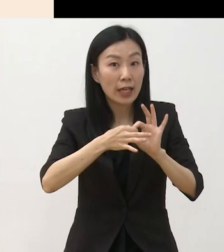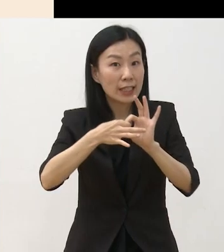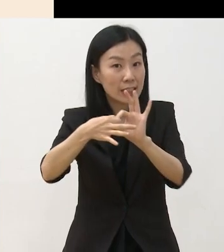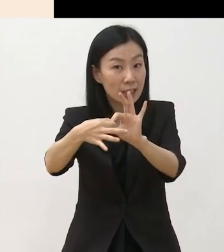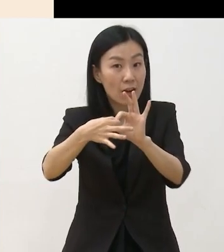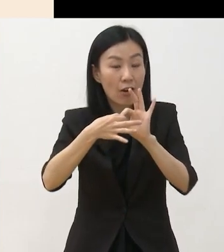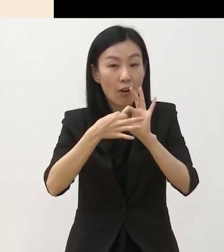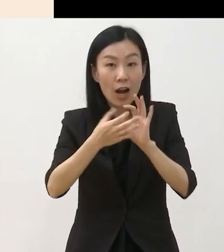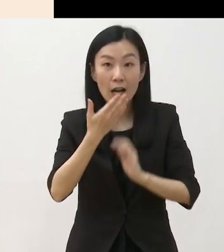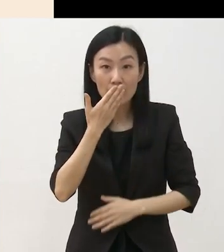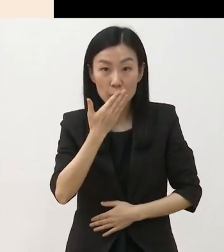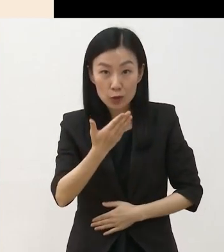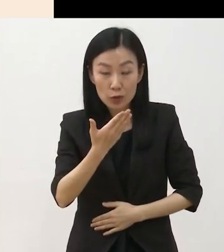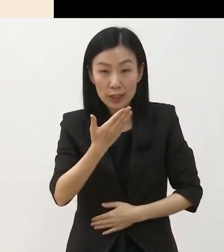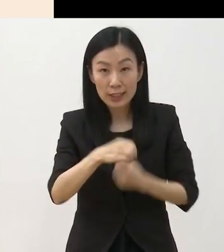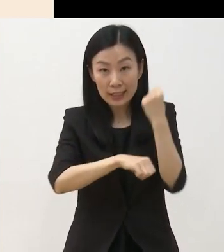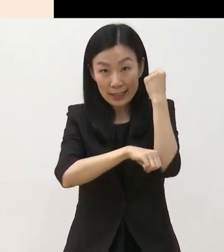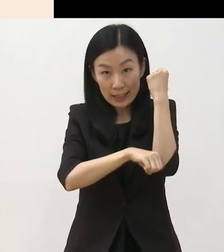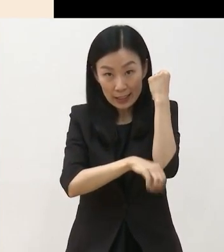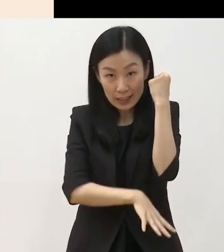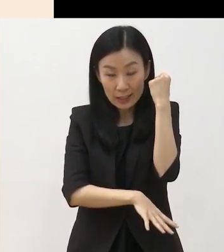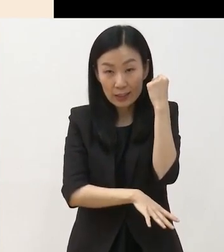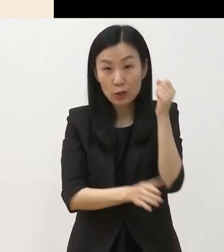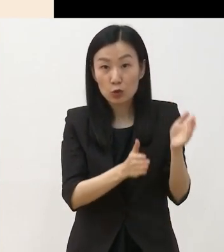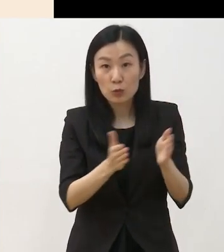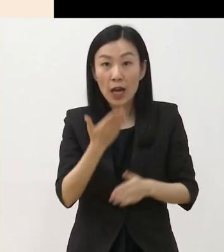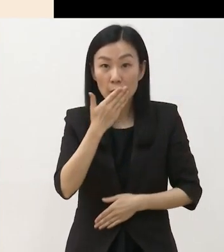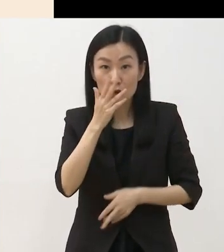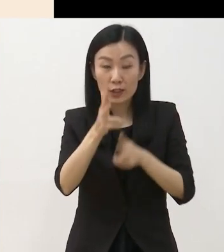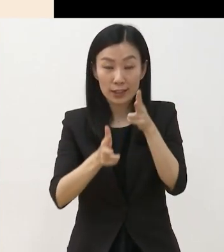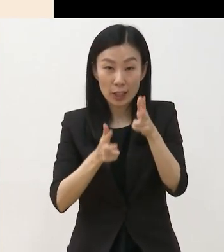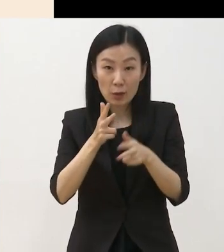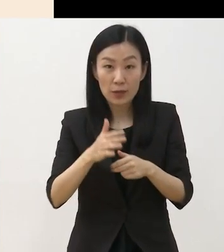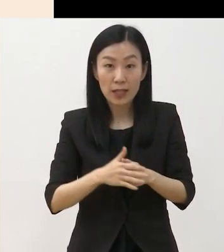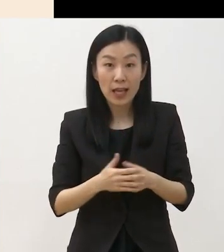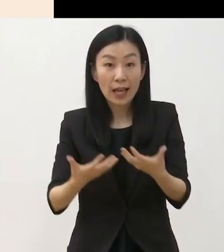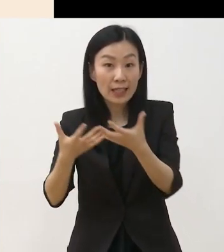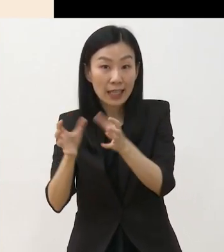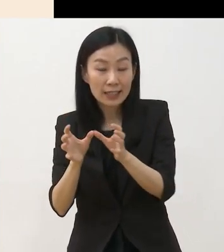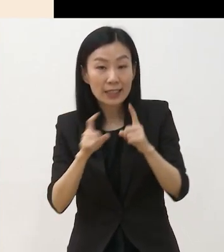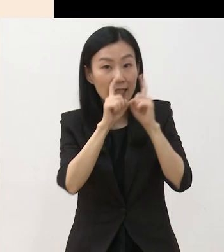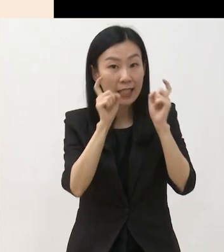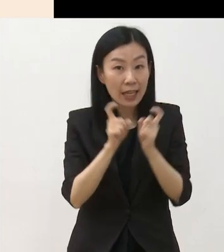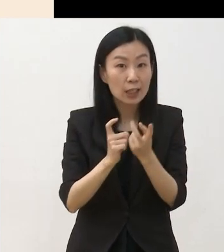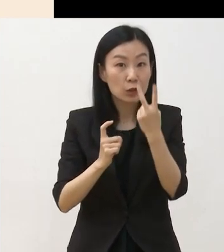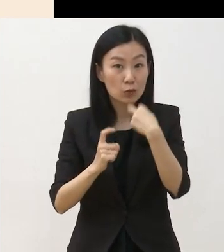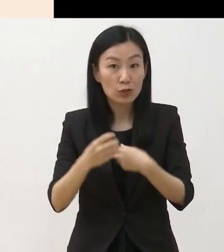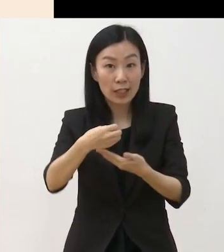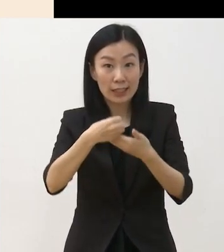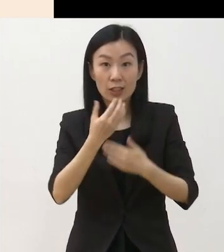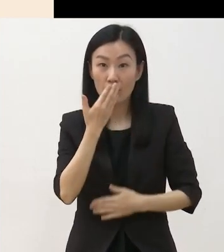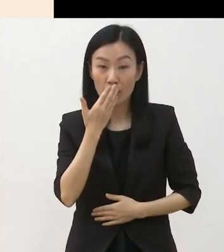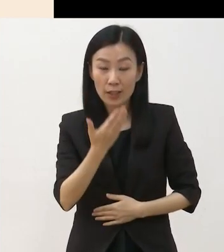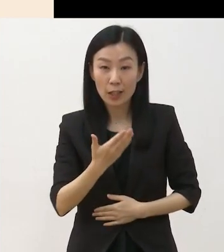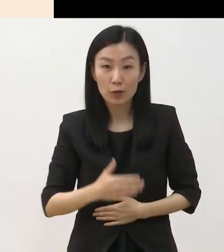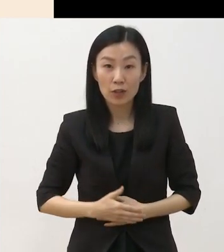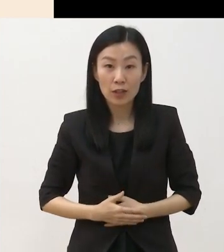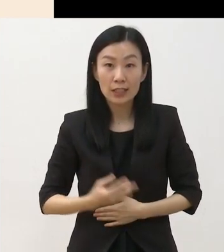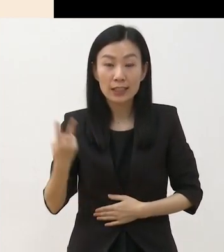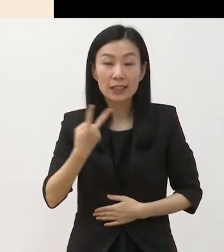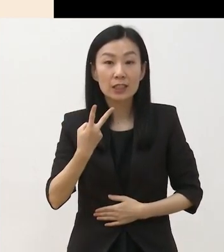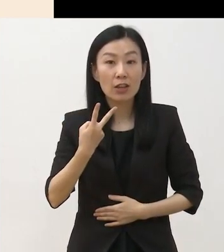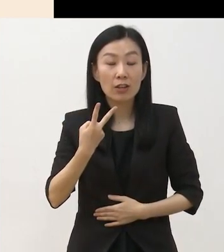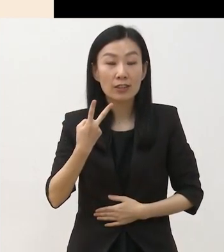있는 기틀이 되는 사업입니다 단체와 개인 모두 신청 가능하고요 22년